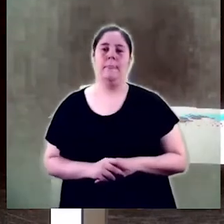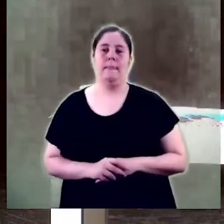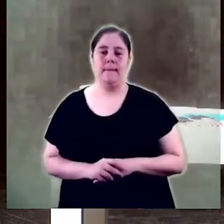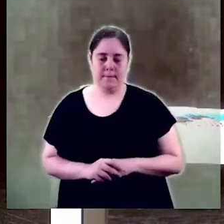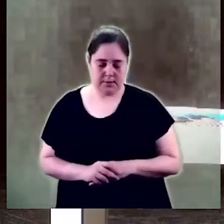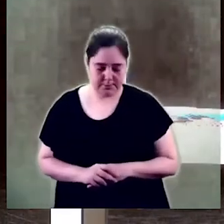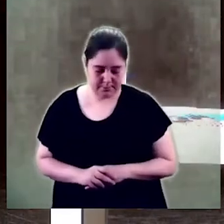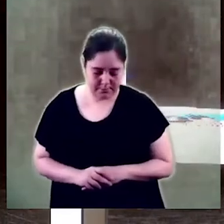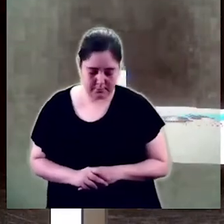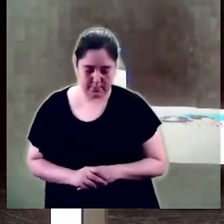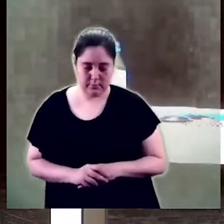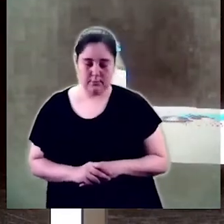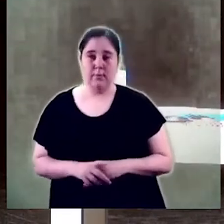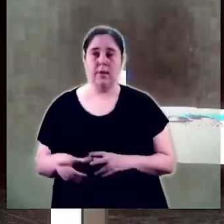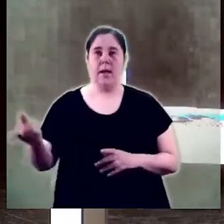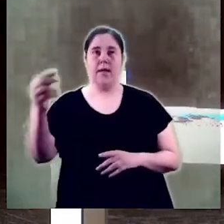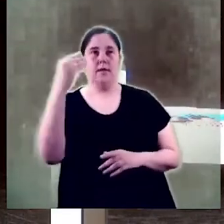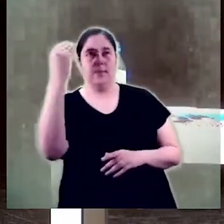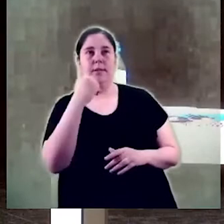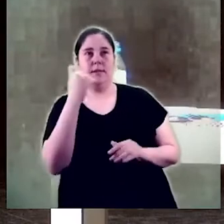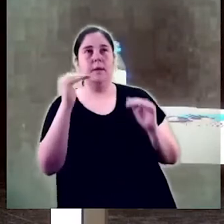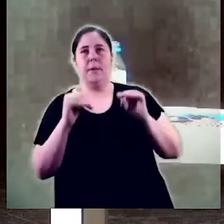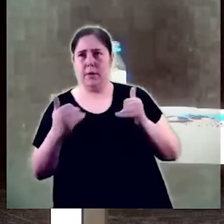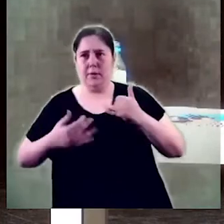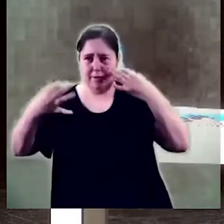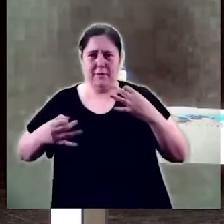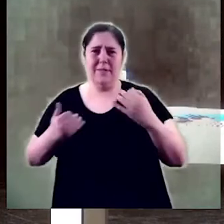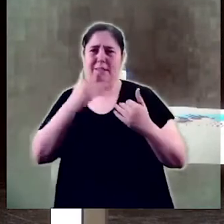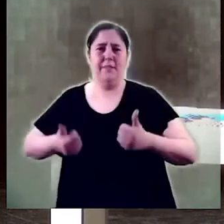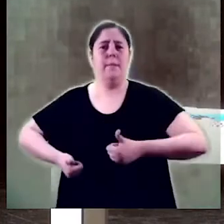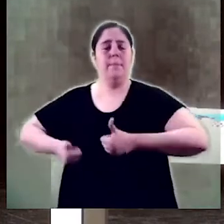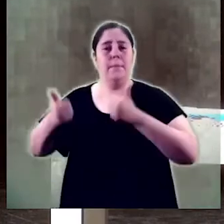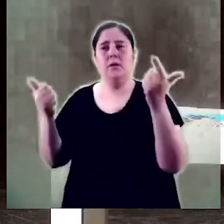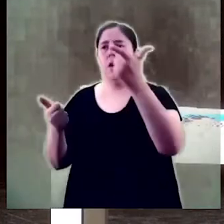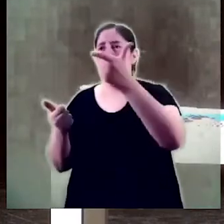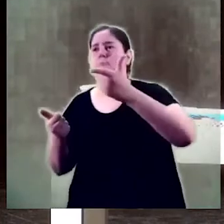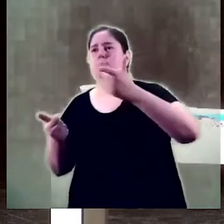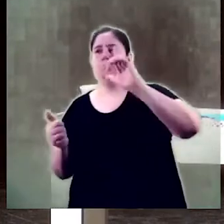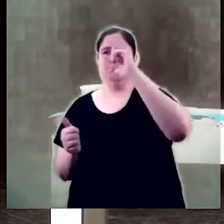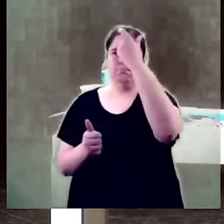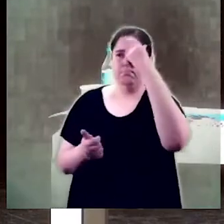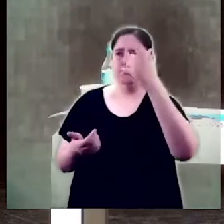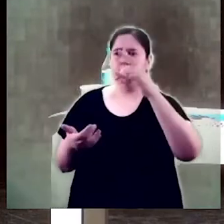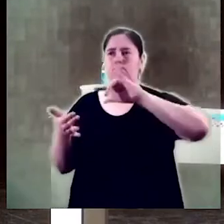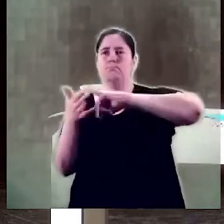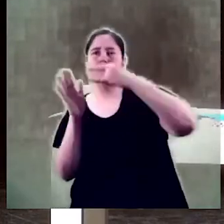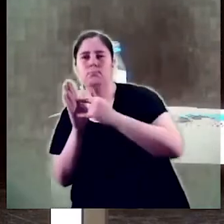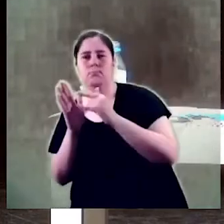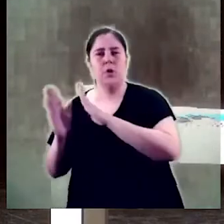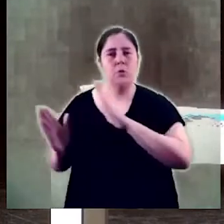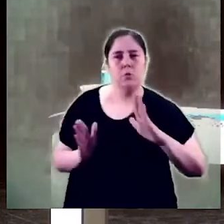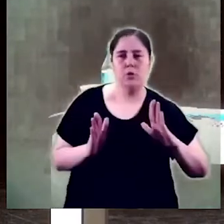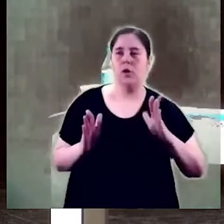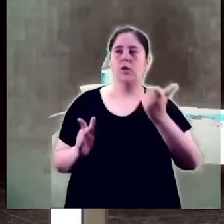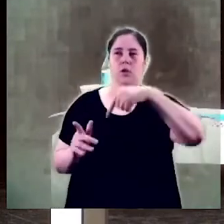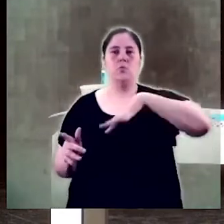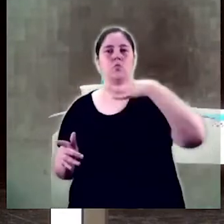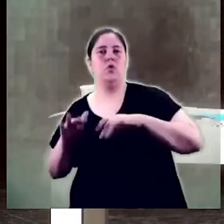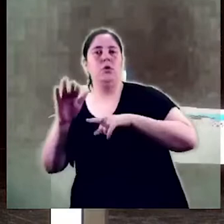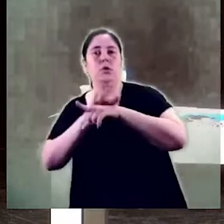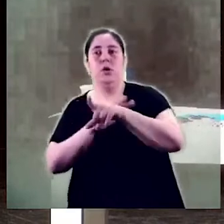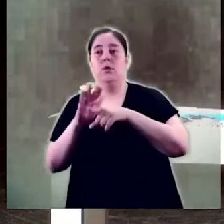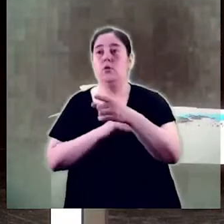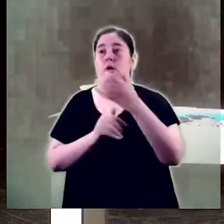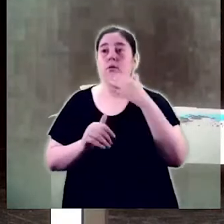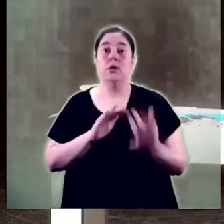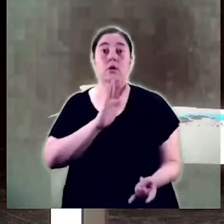Saben més del que saben que saben i posseeixen instruments conceptuals i metodològics que els permeten gestionar encertadament l